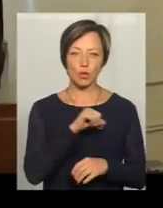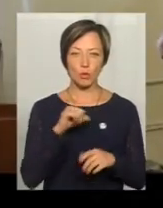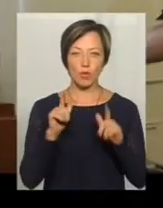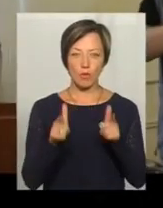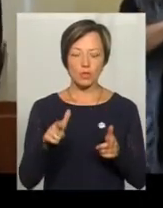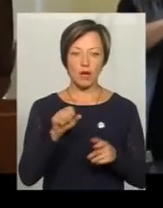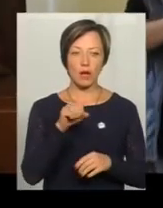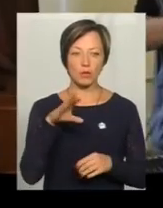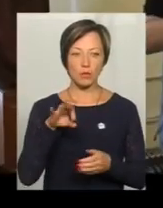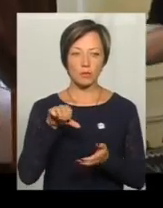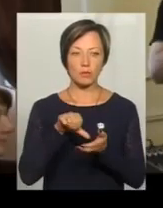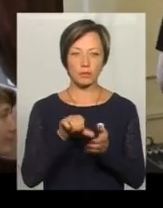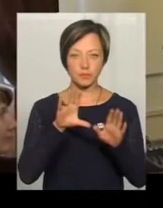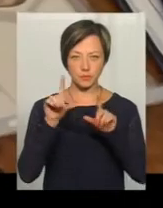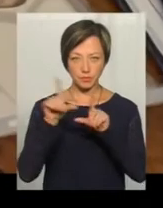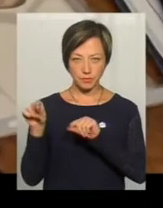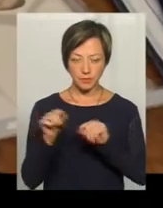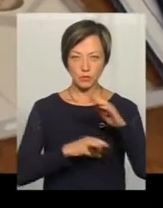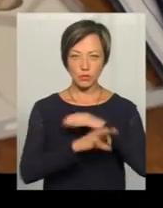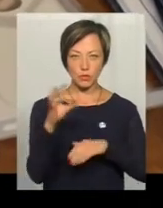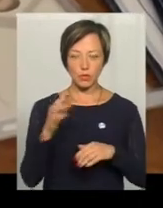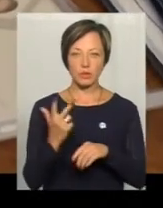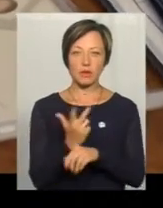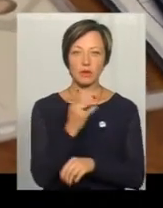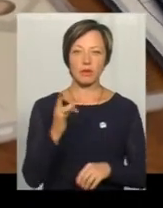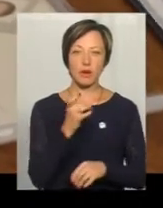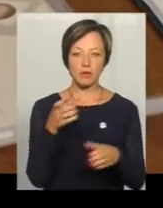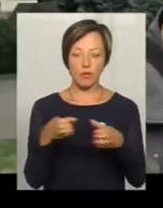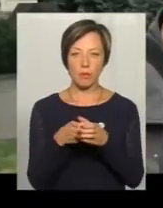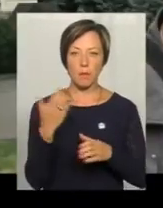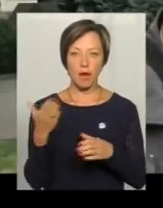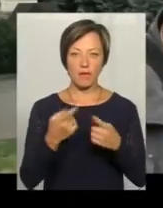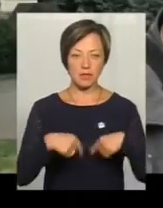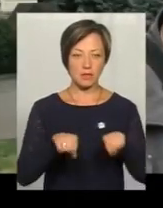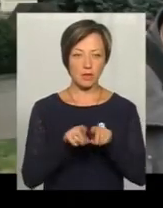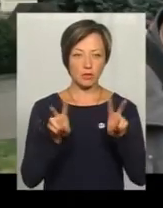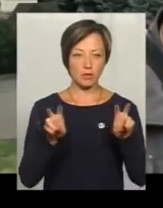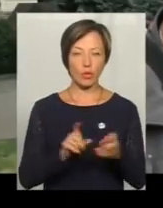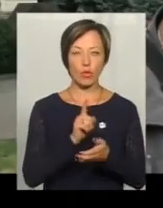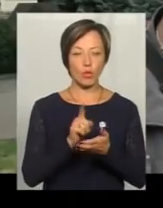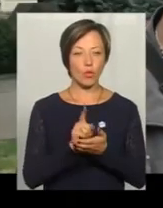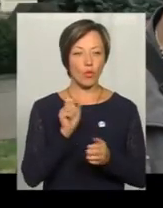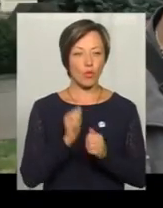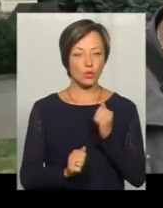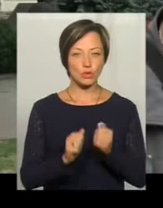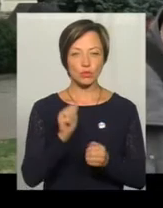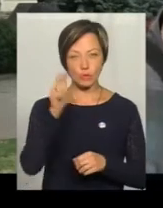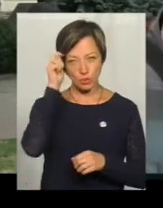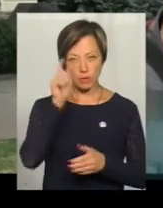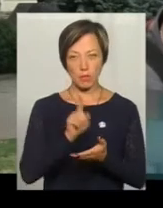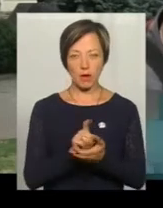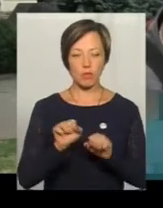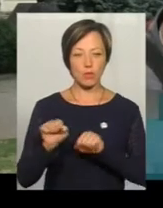Військовий перебував на Сході тричі у складі добровольчого українського корпусу «Правий сектор». Кожен мужчина має оборонити свою землю,